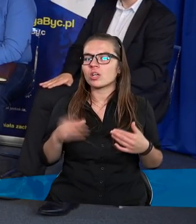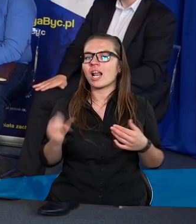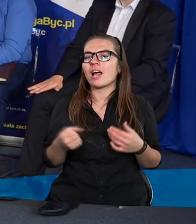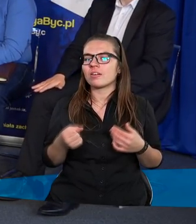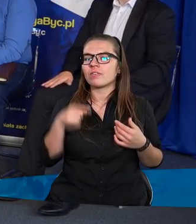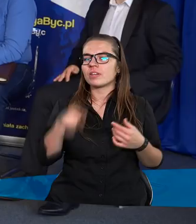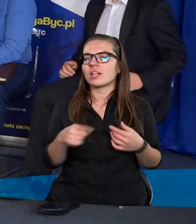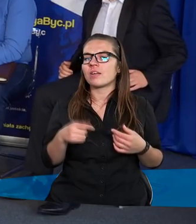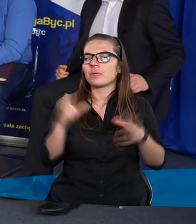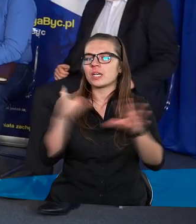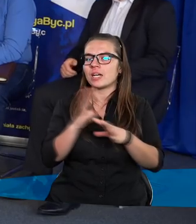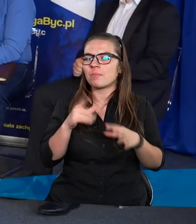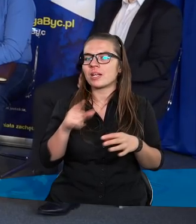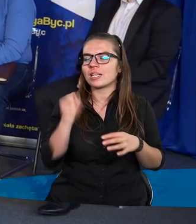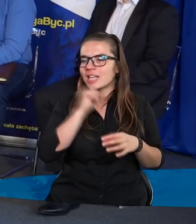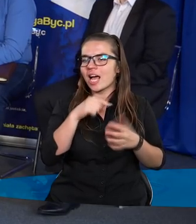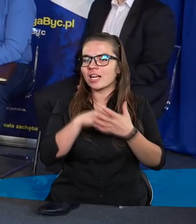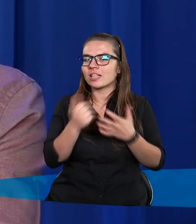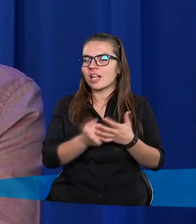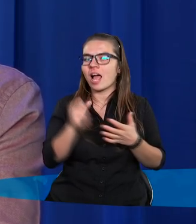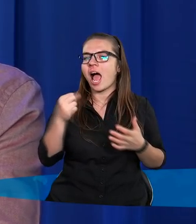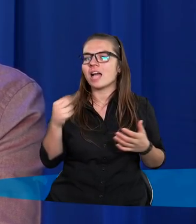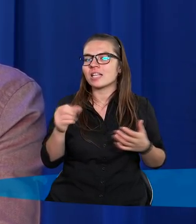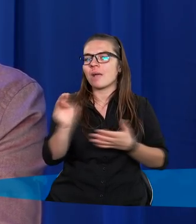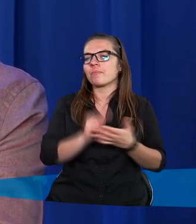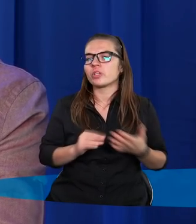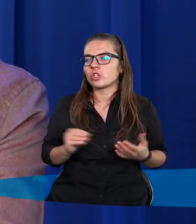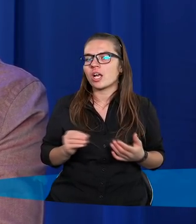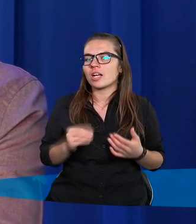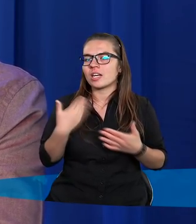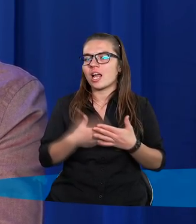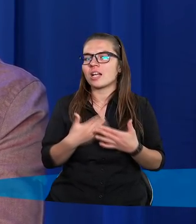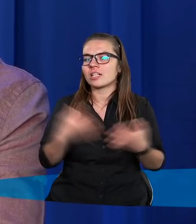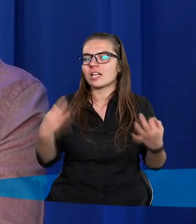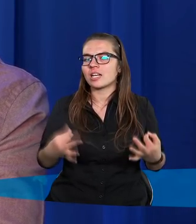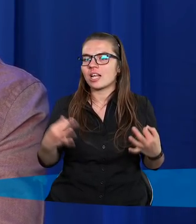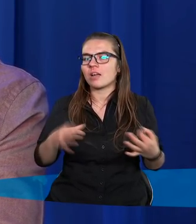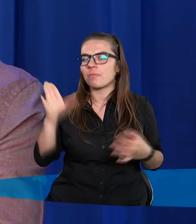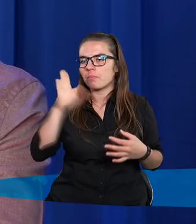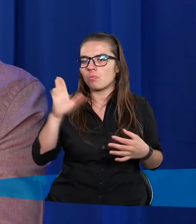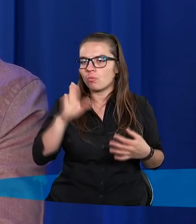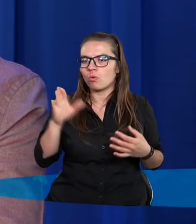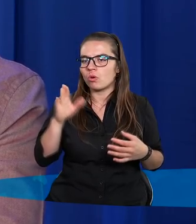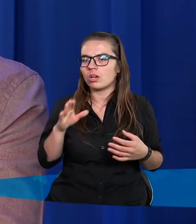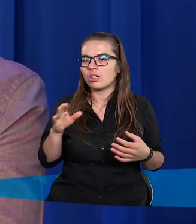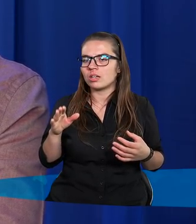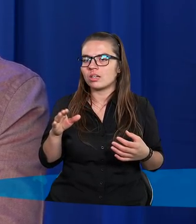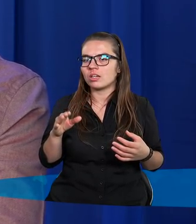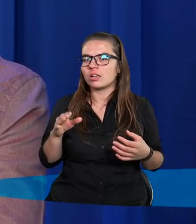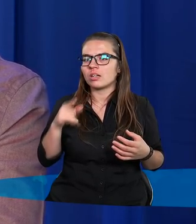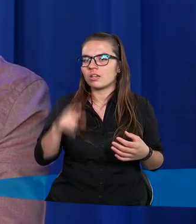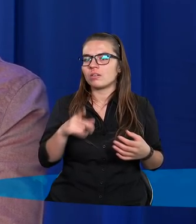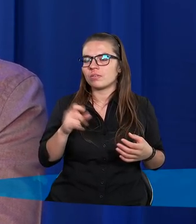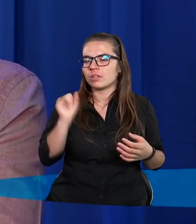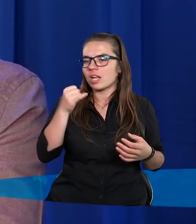sumie w tym klimacie Starego Testamentu, Ania pisze, dlaczego teraz Pan Bóg się nie